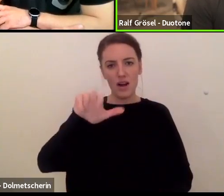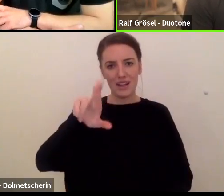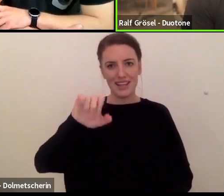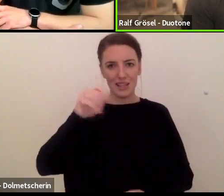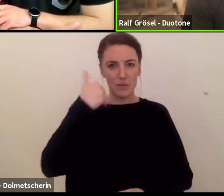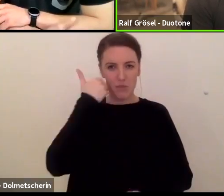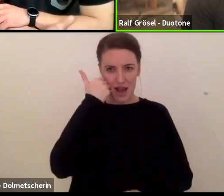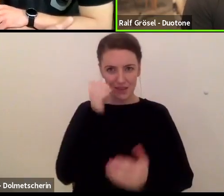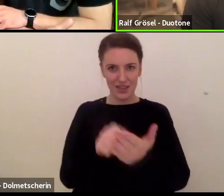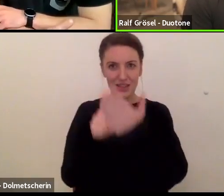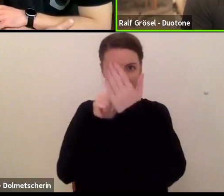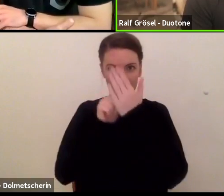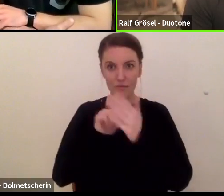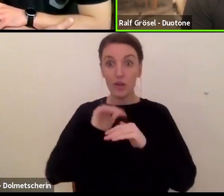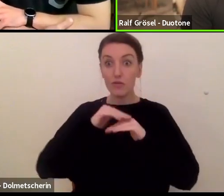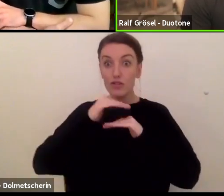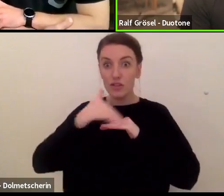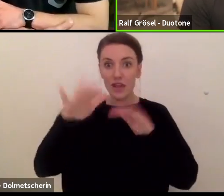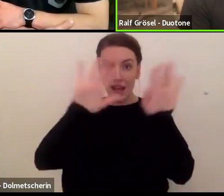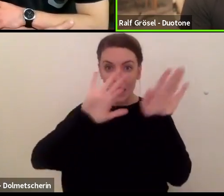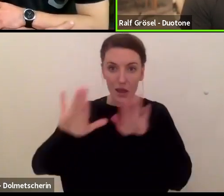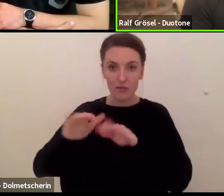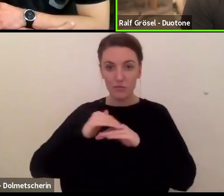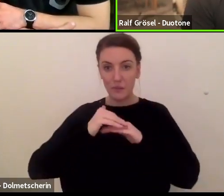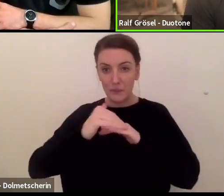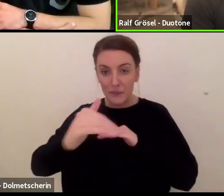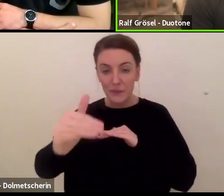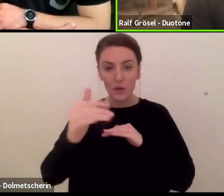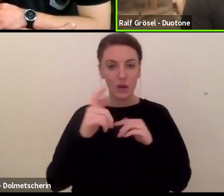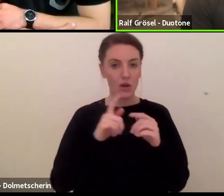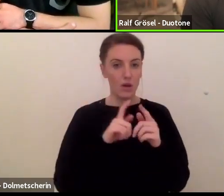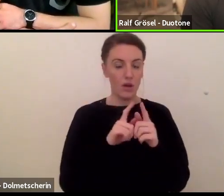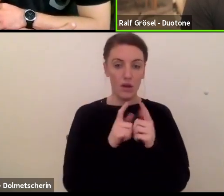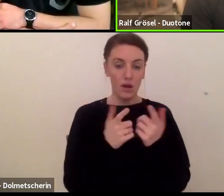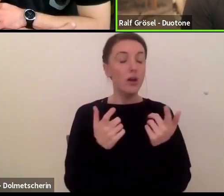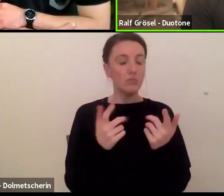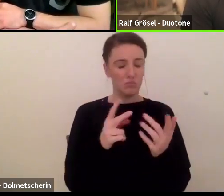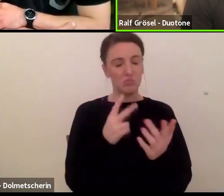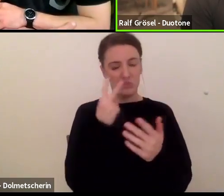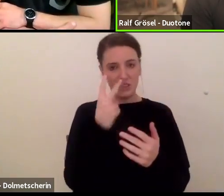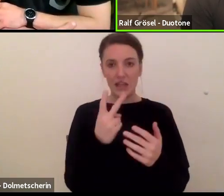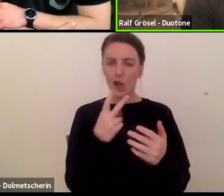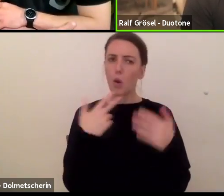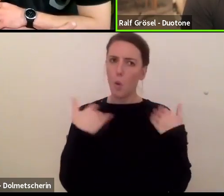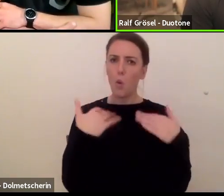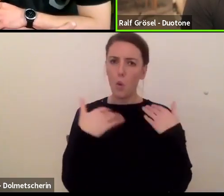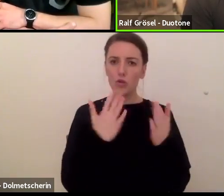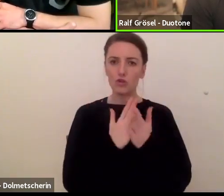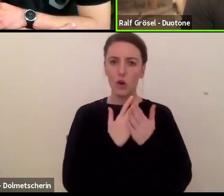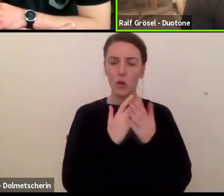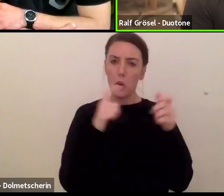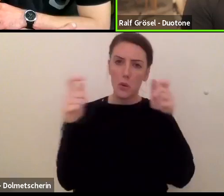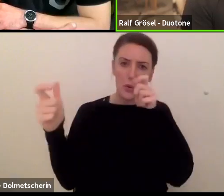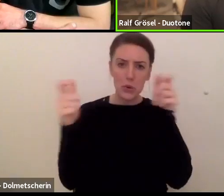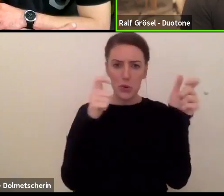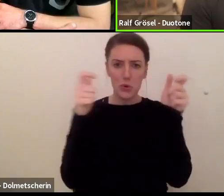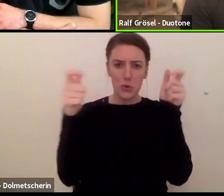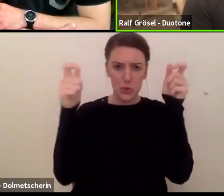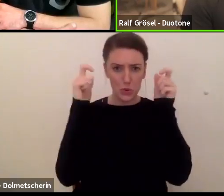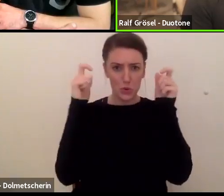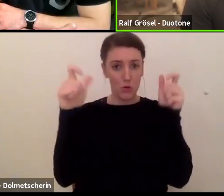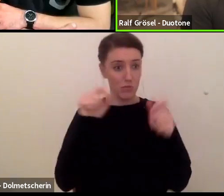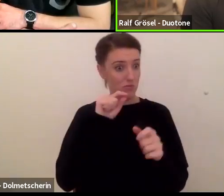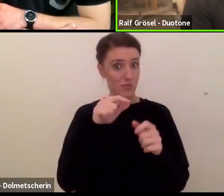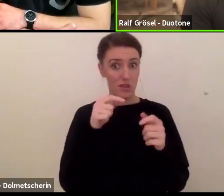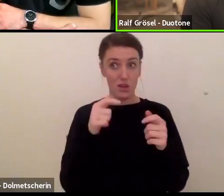hat auf Schnee, also da sind oder Valgarar, die halt wirklich, du kannst mit dem Ding halt wirklich